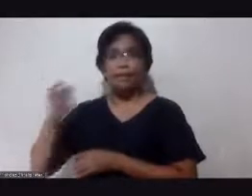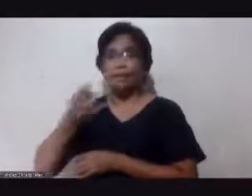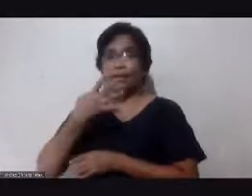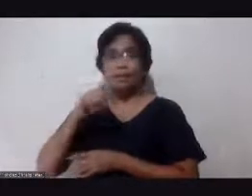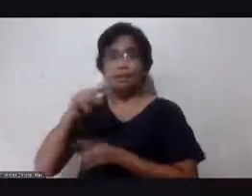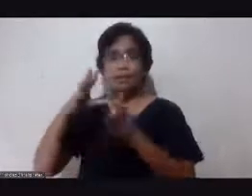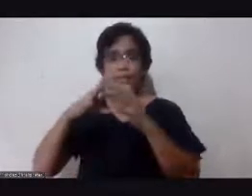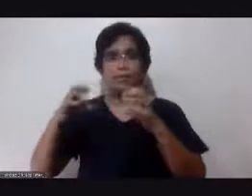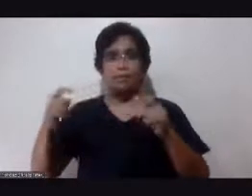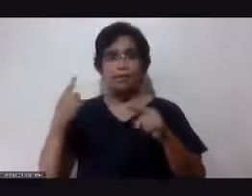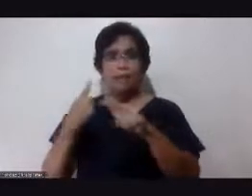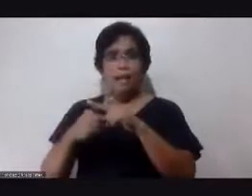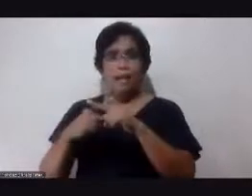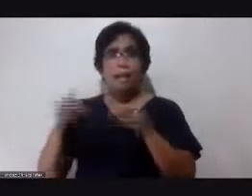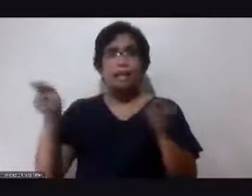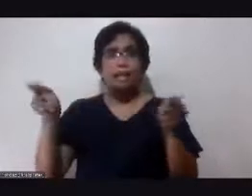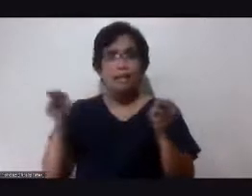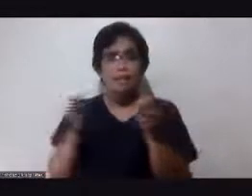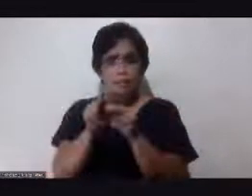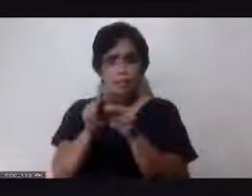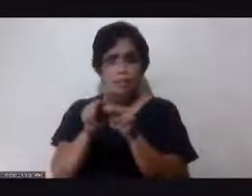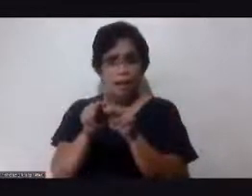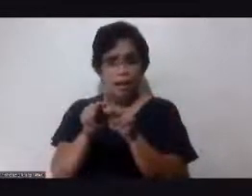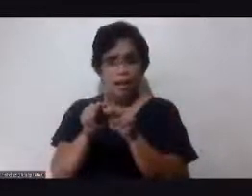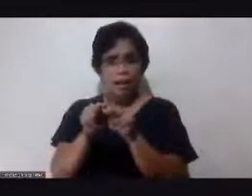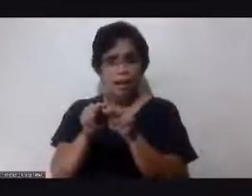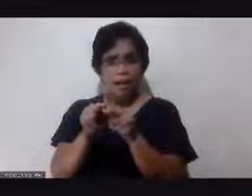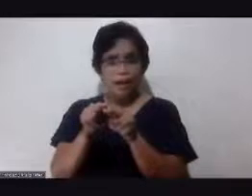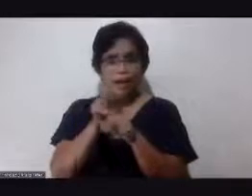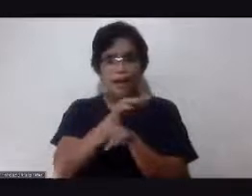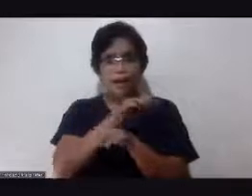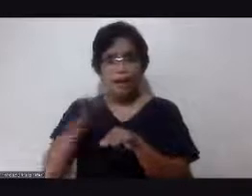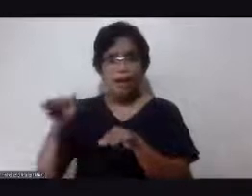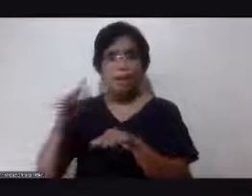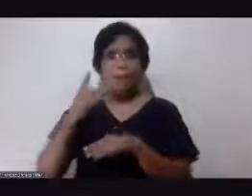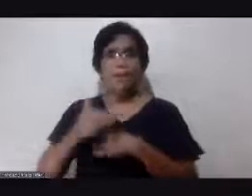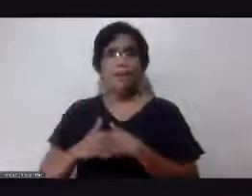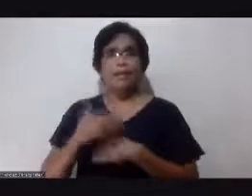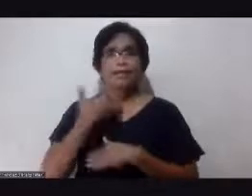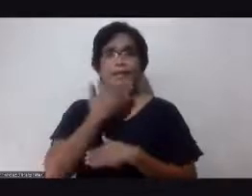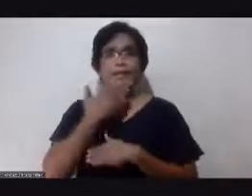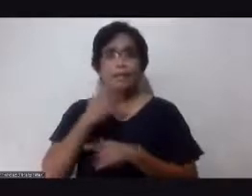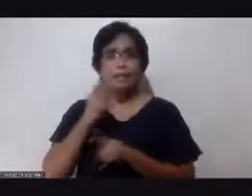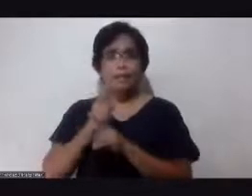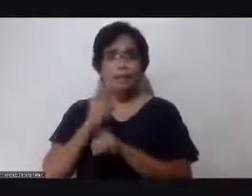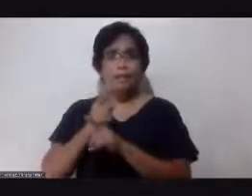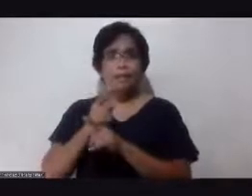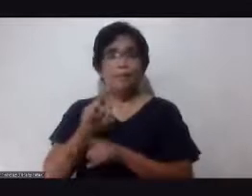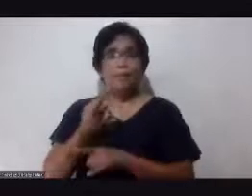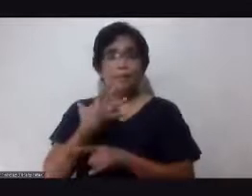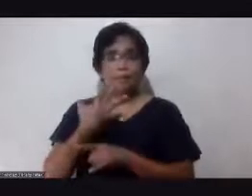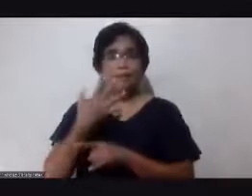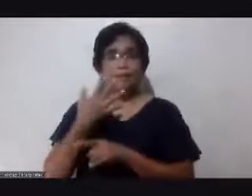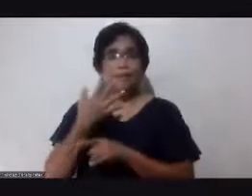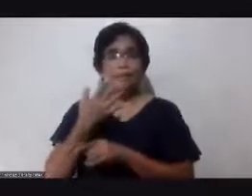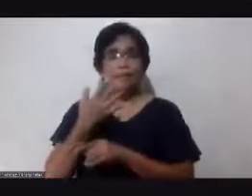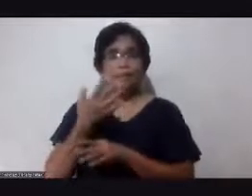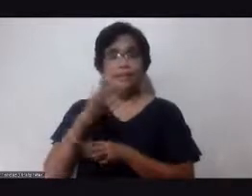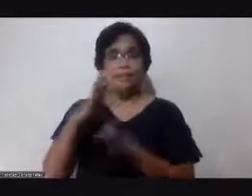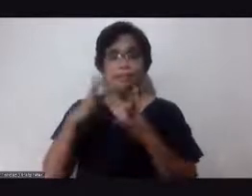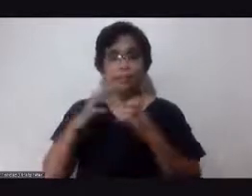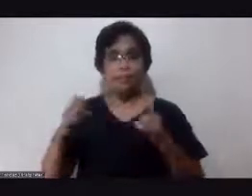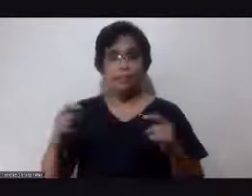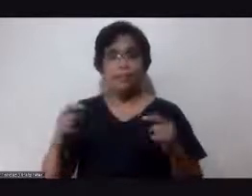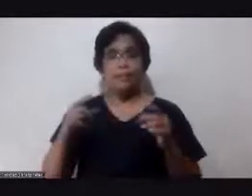Ampalaya Plus. Normal na po ang aking blood sugar. yung tamang pag-inom ng Ampalaya Plus ay one capsule bago